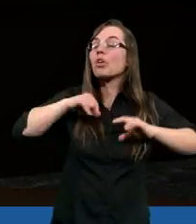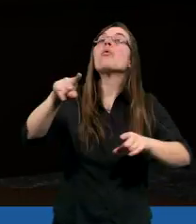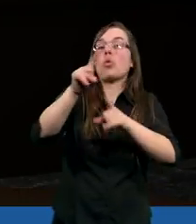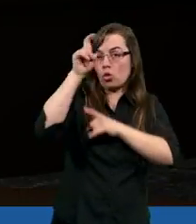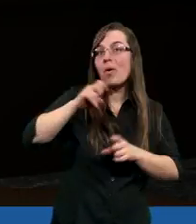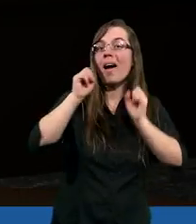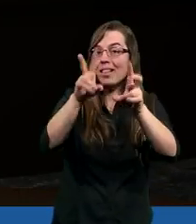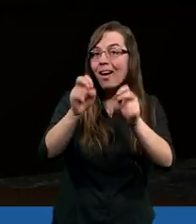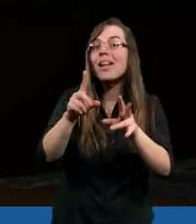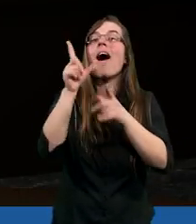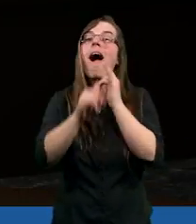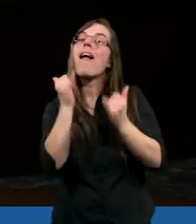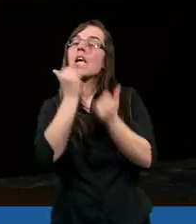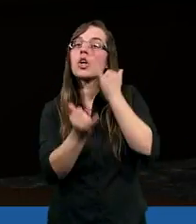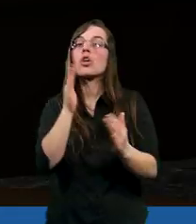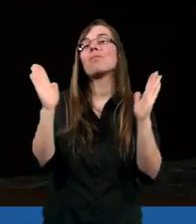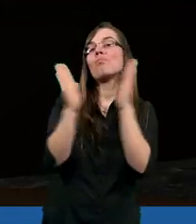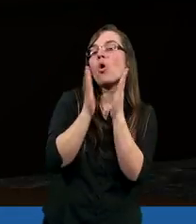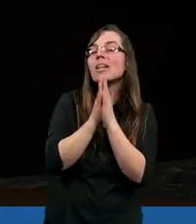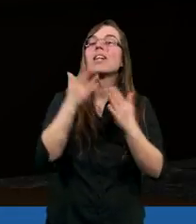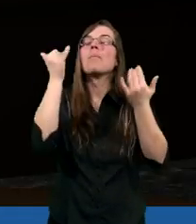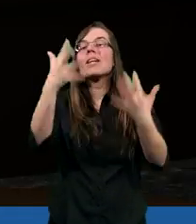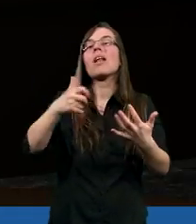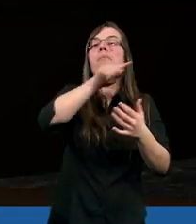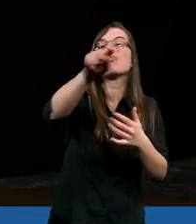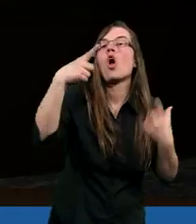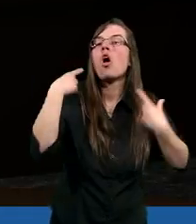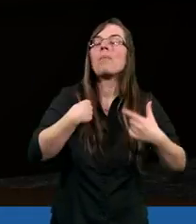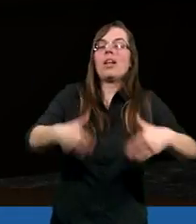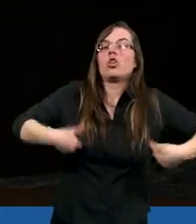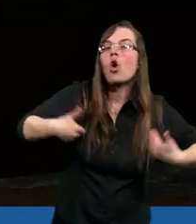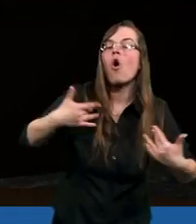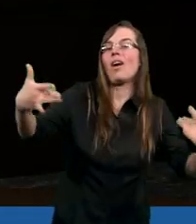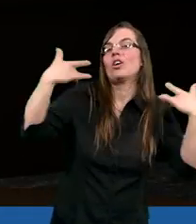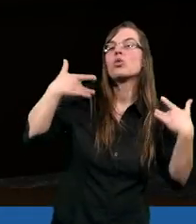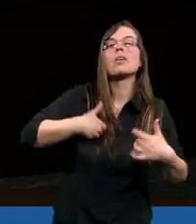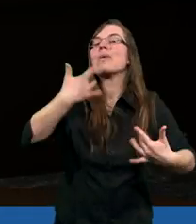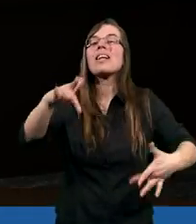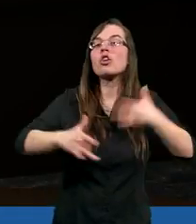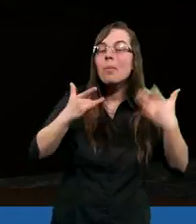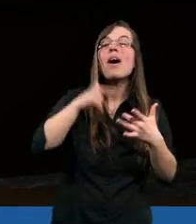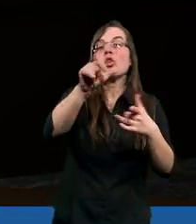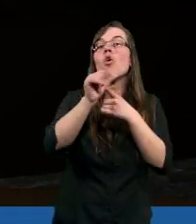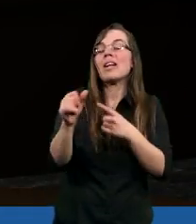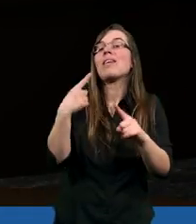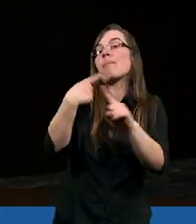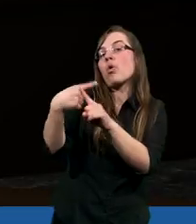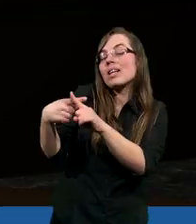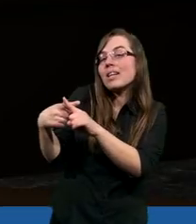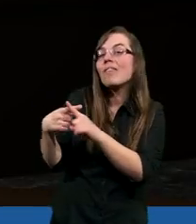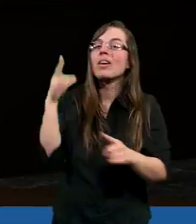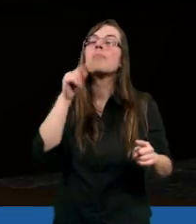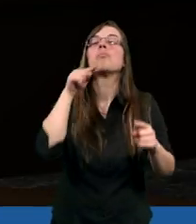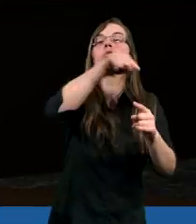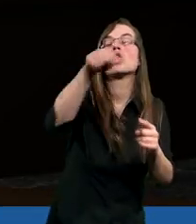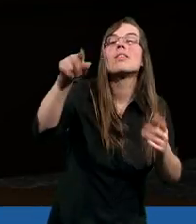Ale jeżeli kogoś bardzo kochamy i modlimy się, żeby ta osoba była zdrowa, żeby żyła, żeby nie cierpiała, i to jest ukierunkowane